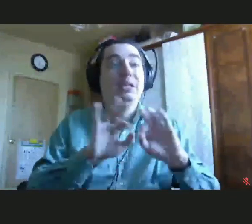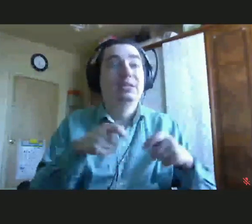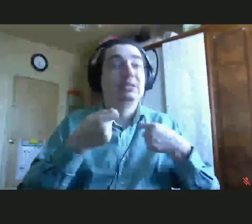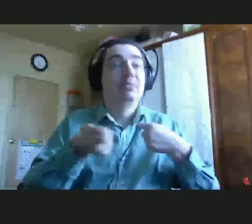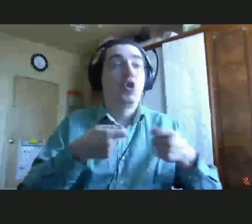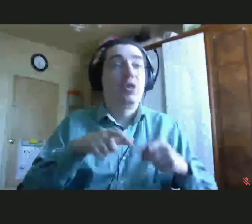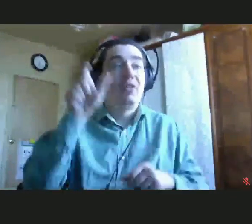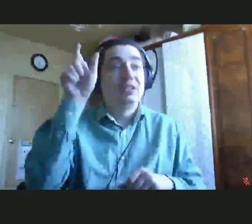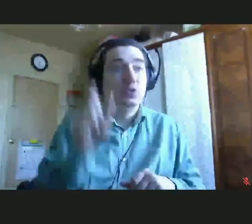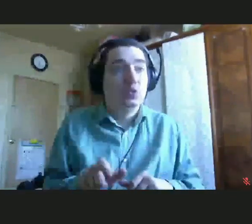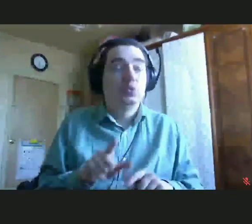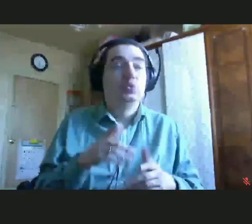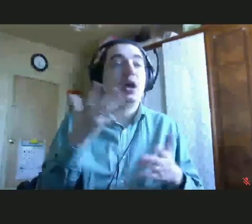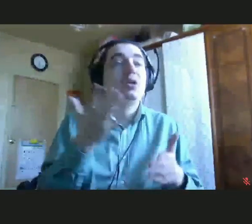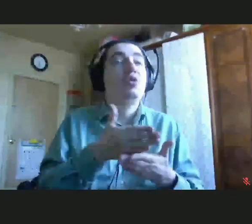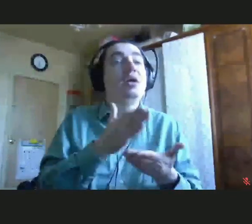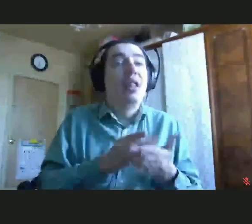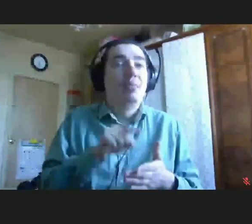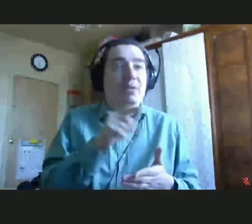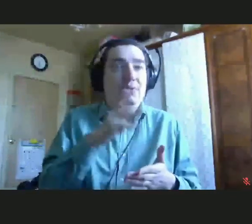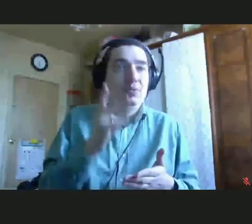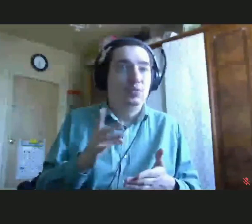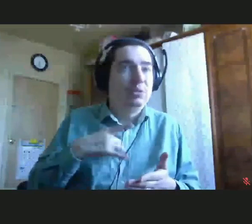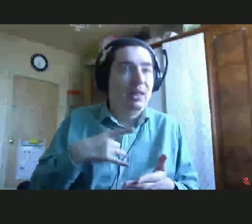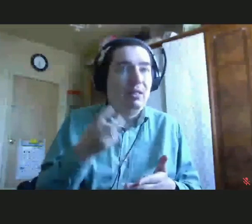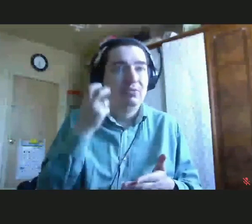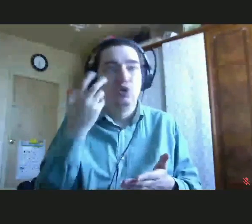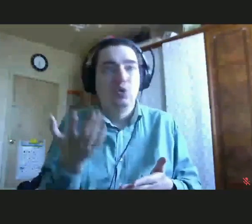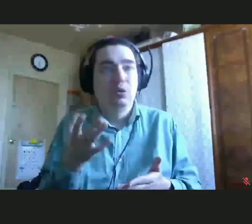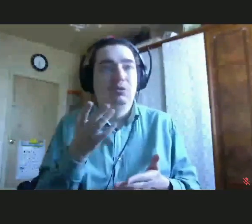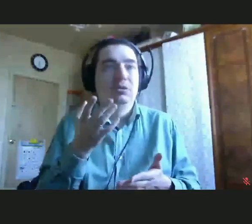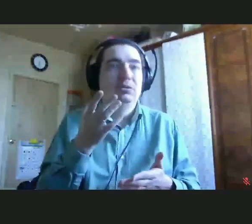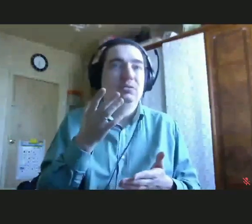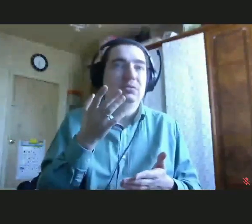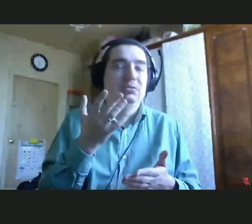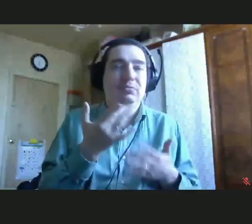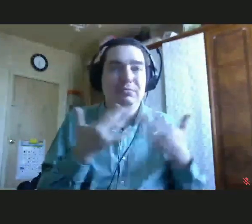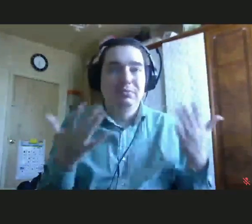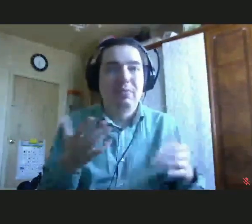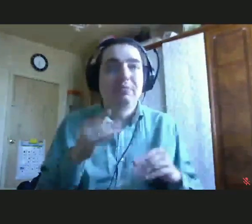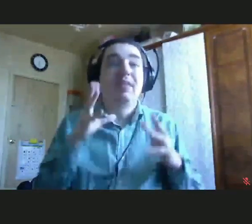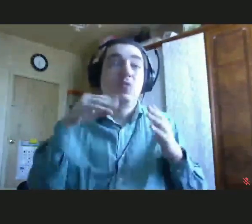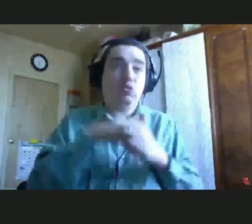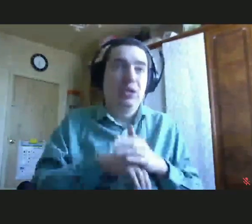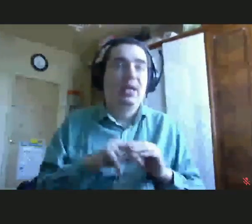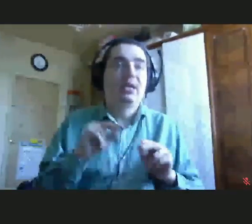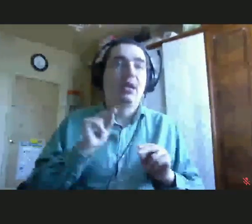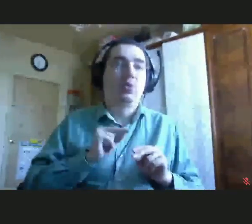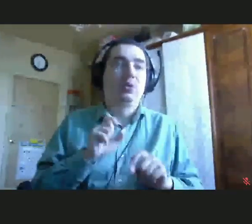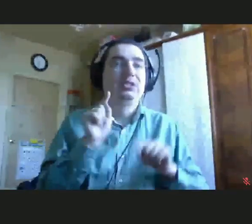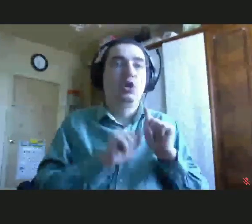сдачу или про форму оплаты, например. С кем-то из детей, и в том числе из родителей, работал психолог